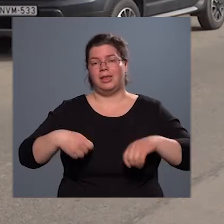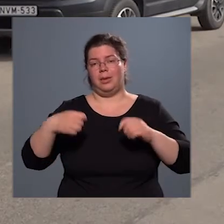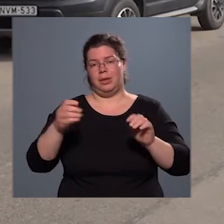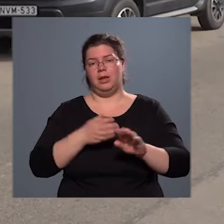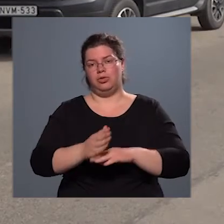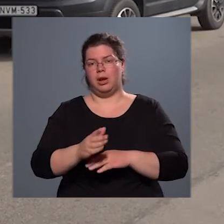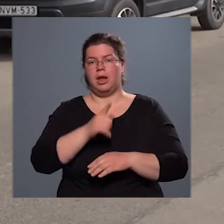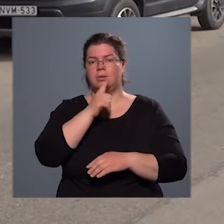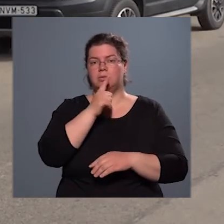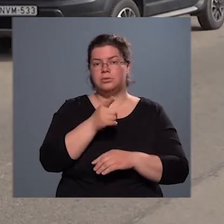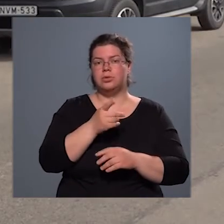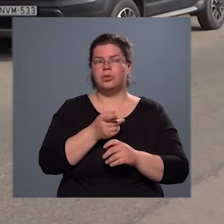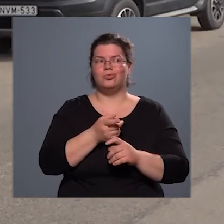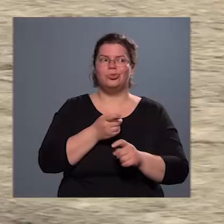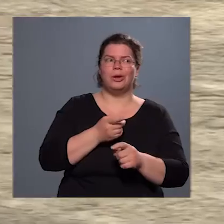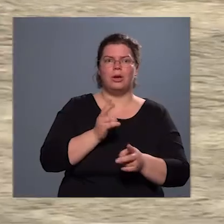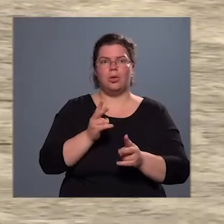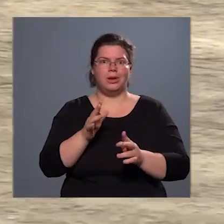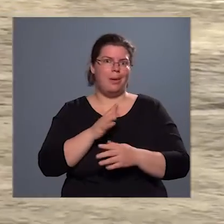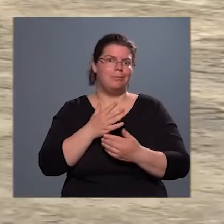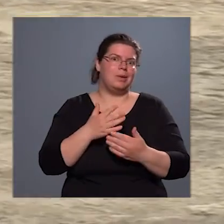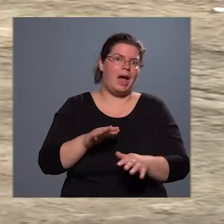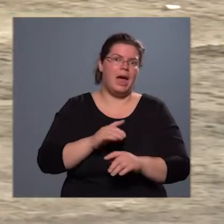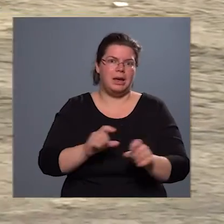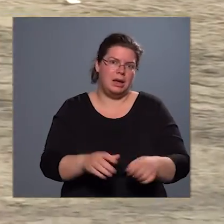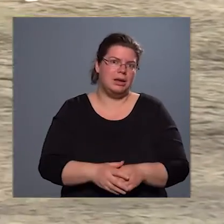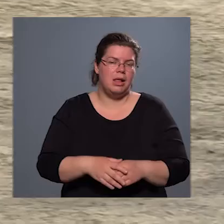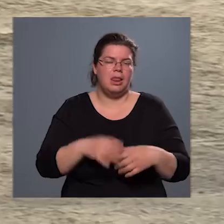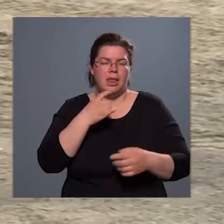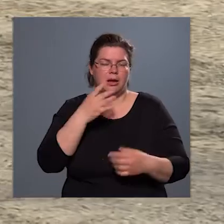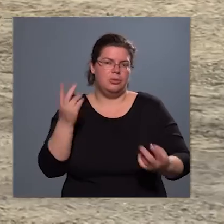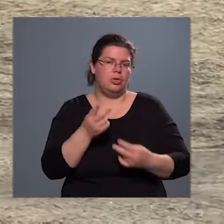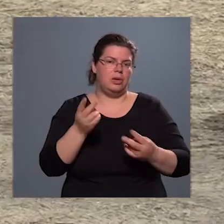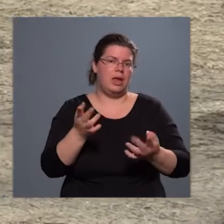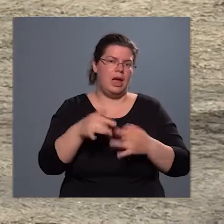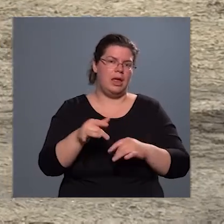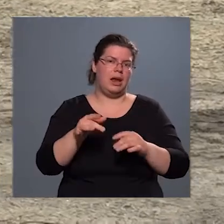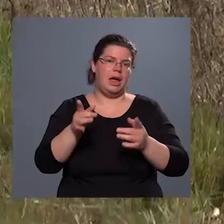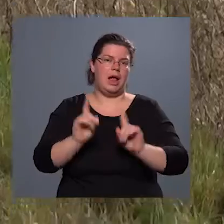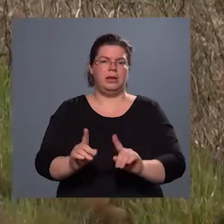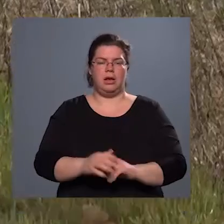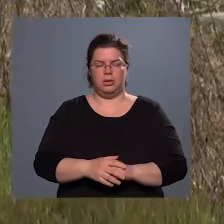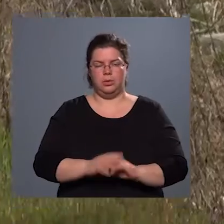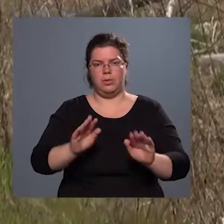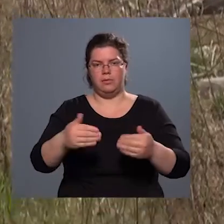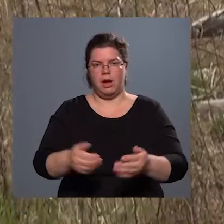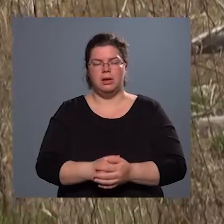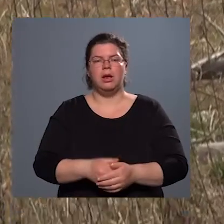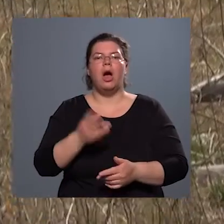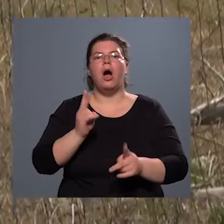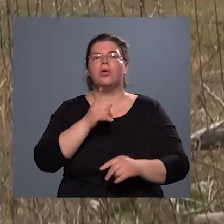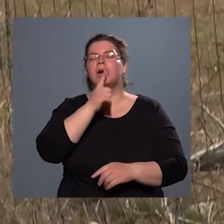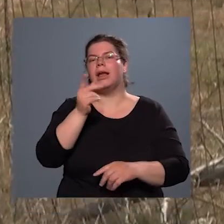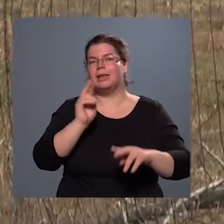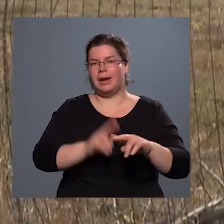során sérülni fog, akkor idézőjelben nem kár érte, vagy legalábbis könnyen helyreállíthatóvá válik. Akkor lesz rendes parkoló,